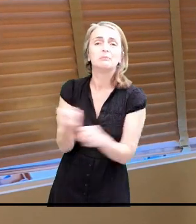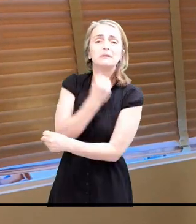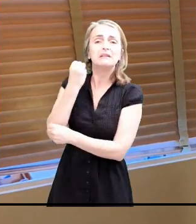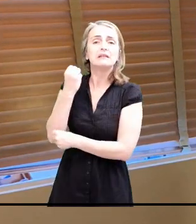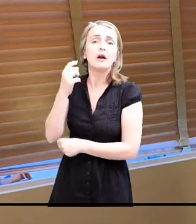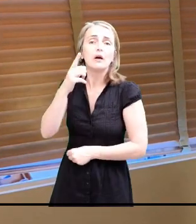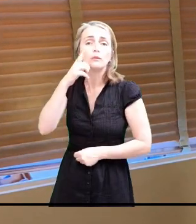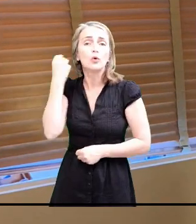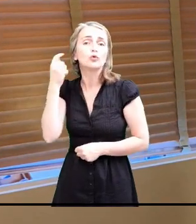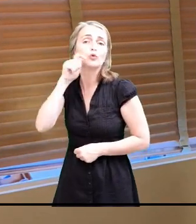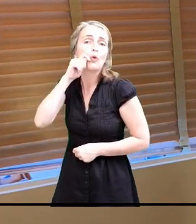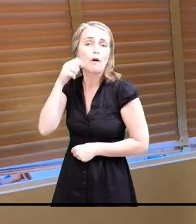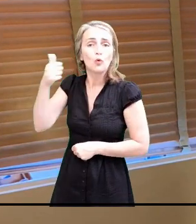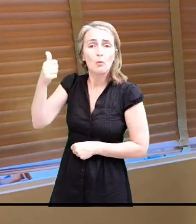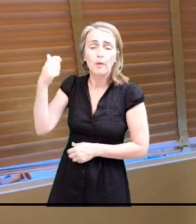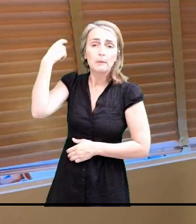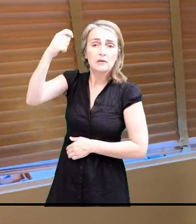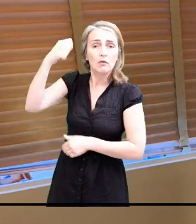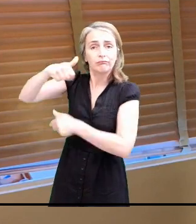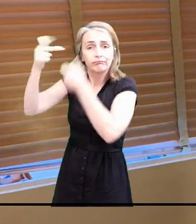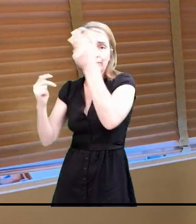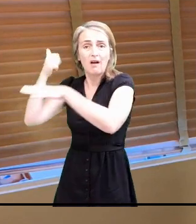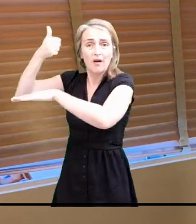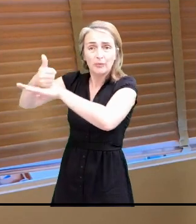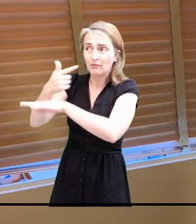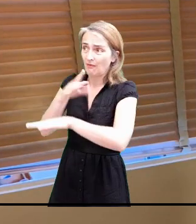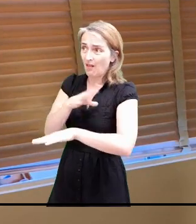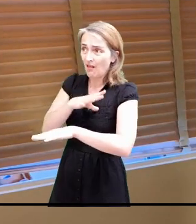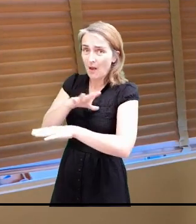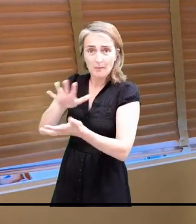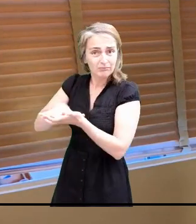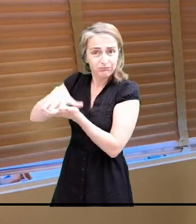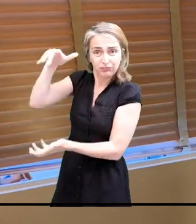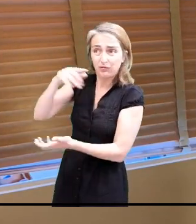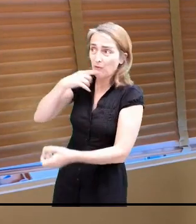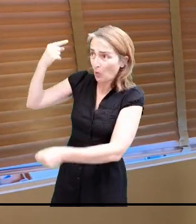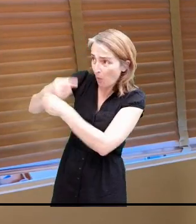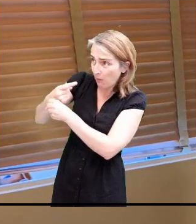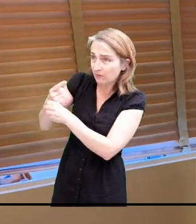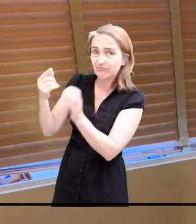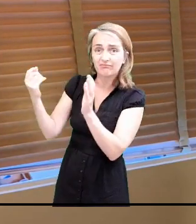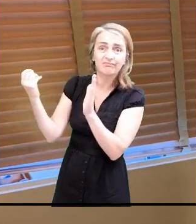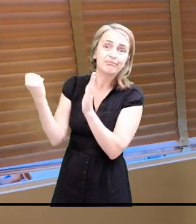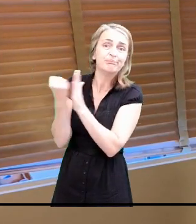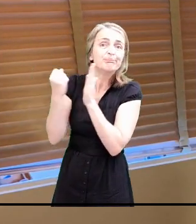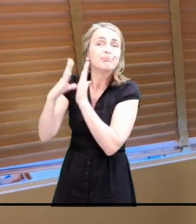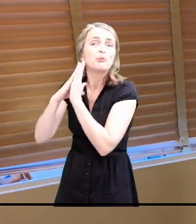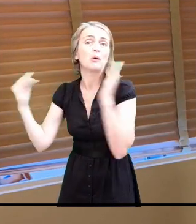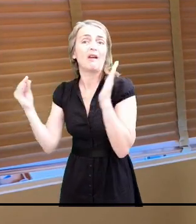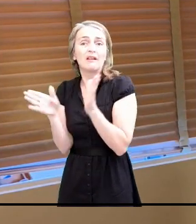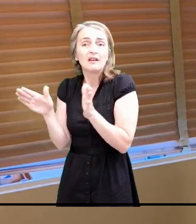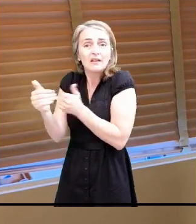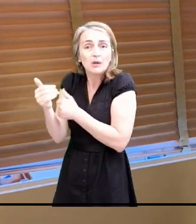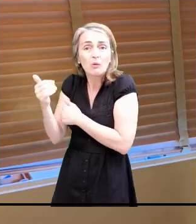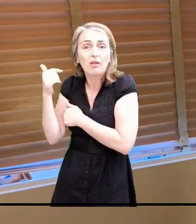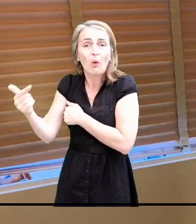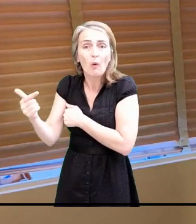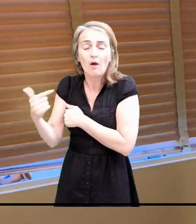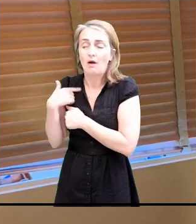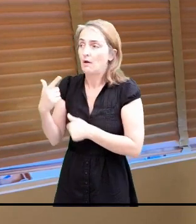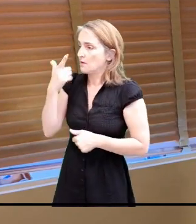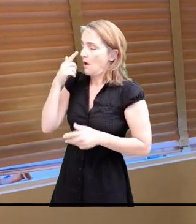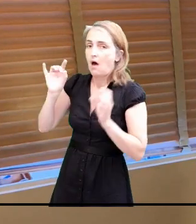commandé globalement 80% de masques catégorie 2, que je me refuse de vous distribuer, parce que ces masques, ils ne protègent qu'à